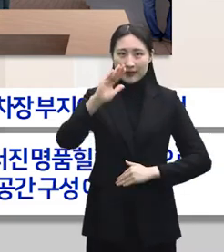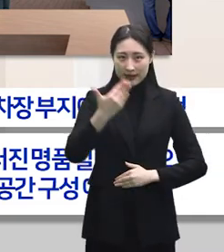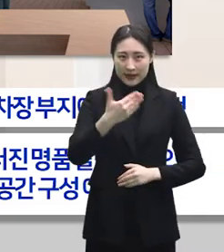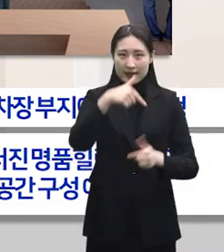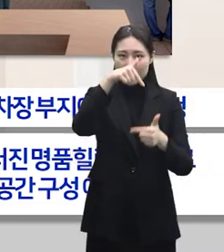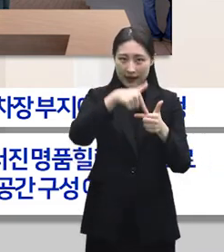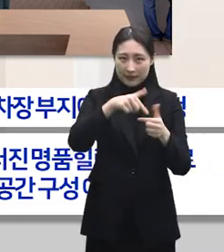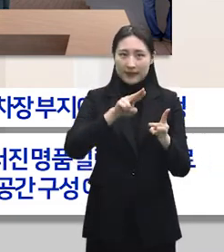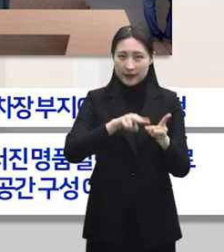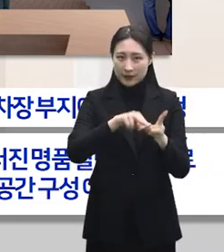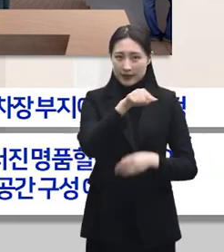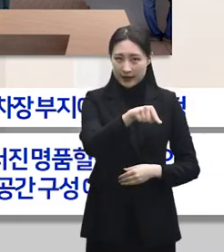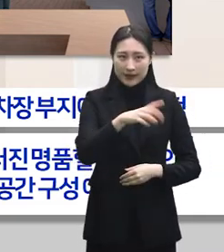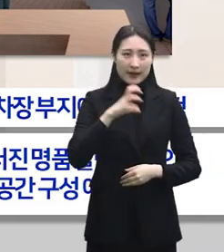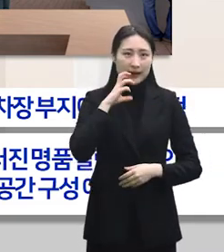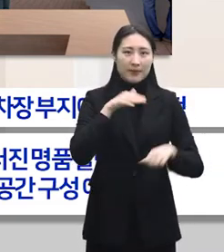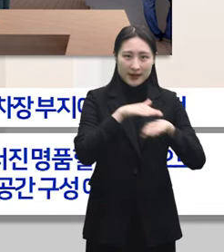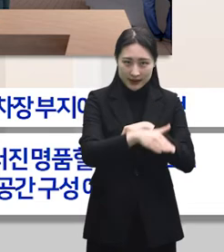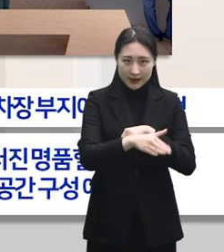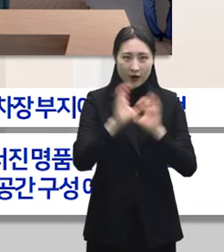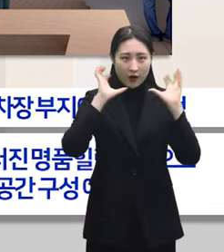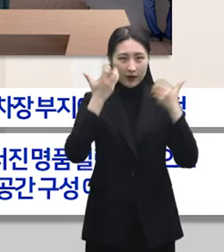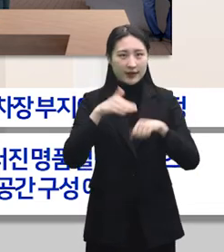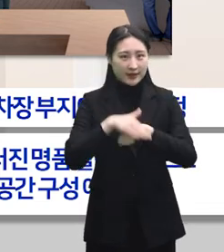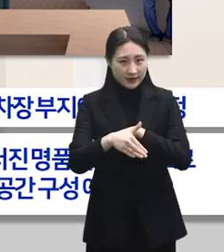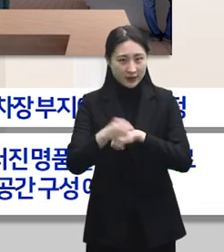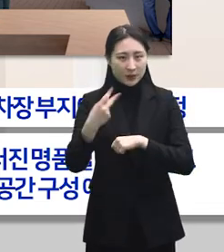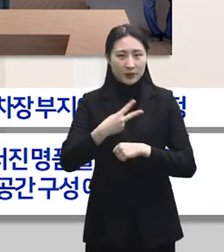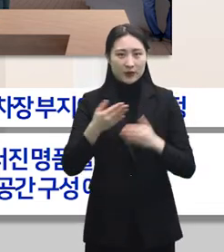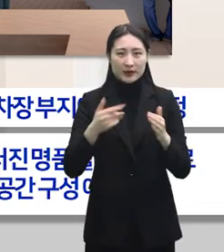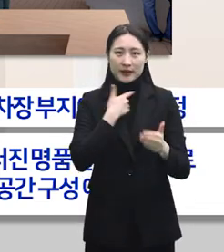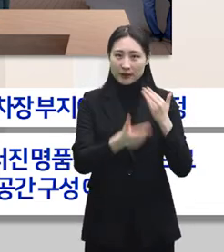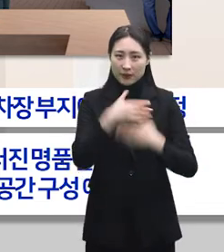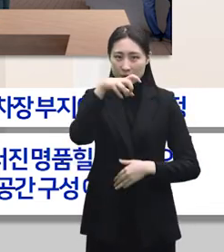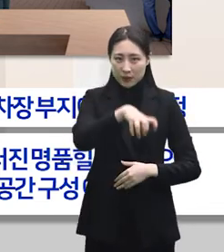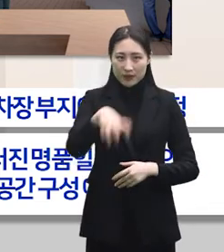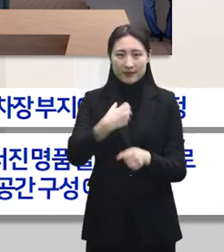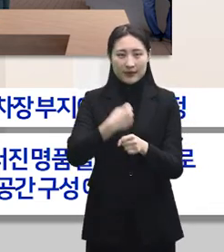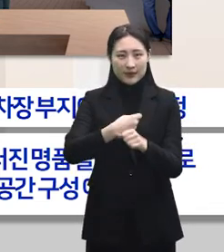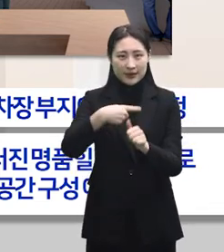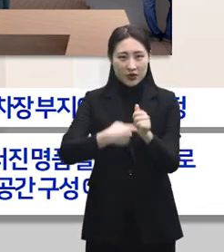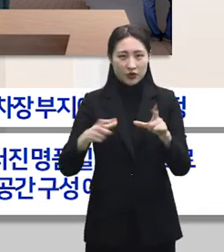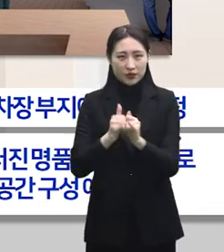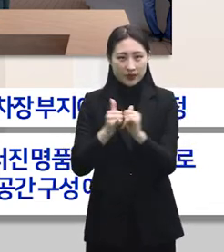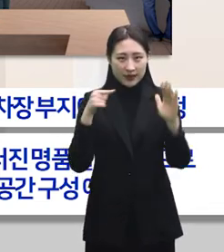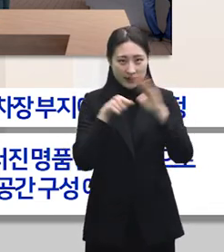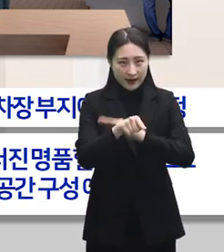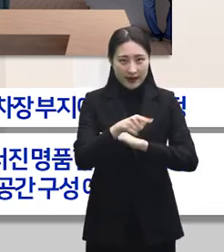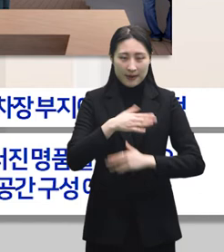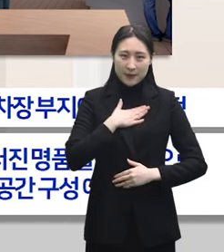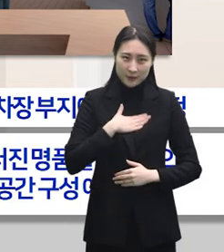카페형 도서관, 어린이 도서관, 힐링체험 공간 등으로 구성돼서 주민들이 힐링하고 문화여가